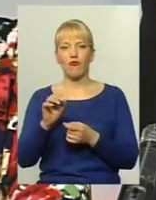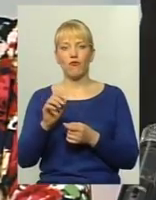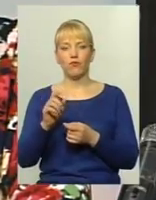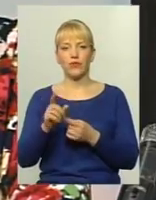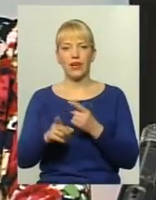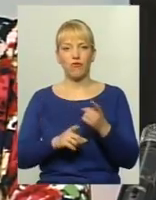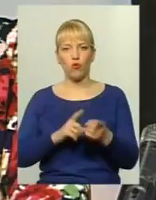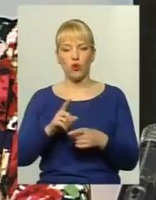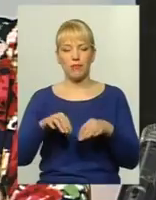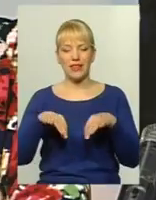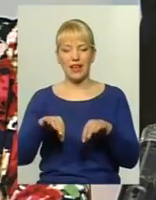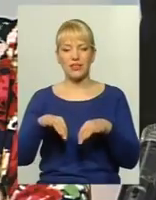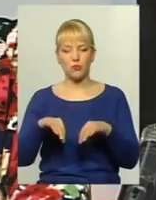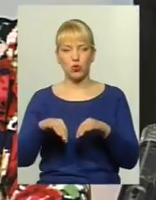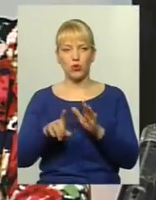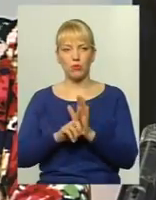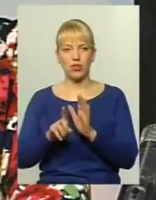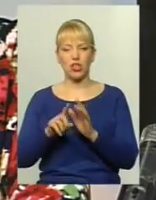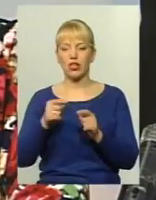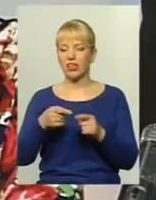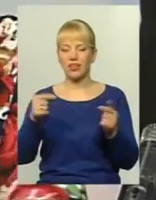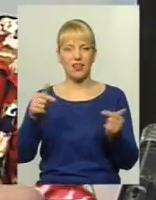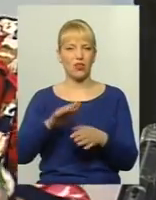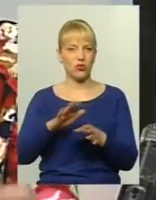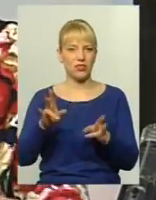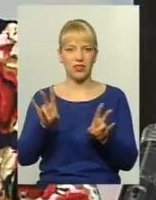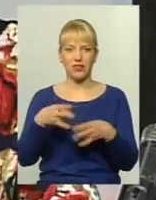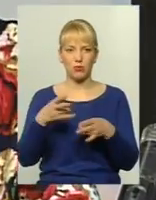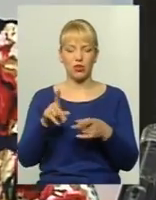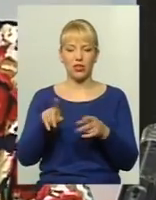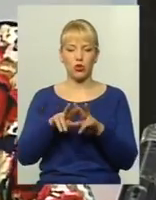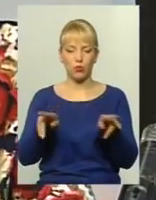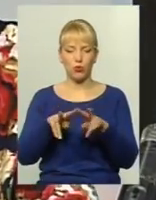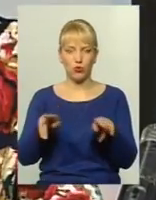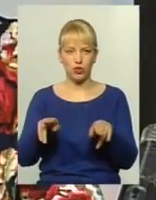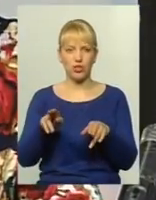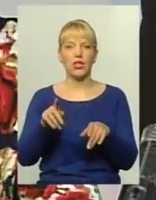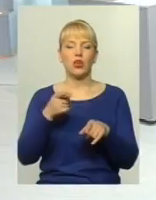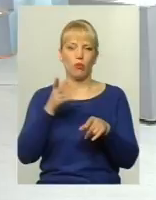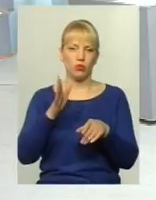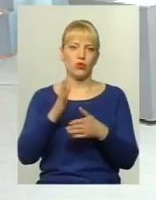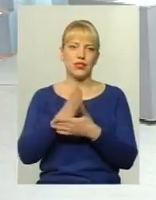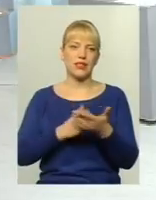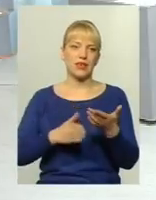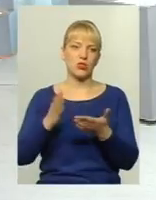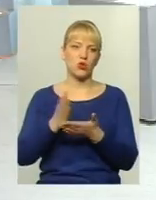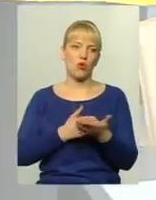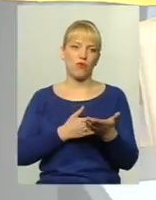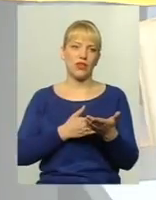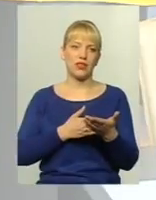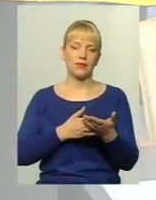ті маршрути, які на сьогоднішній день є, недоцінні, ті маршрути, які є дублюючі, вони будуть скасовані. Дякую за відповідь.